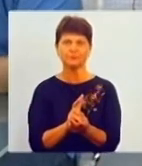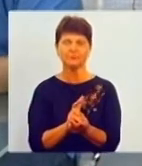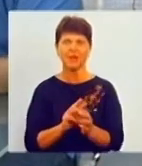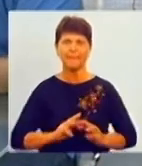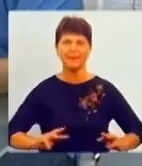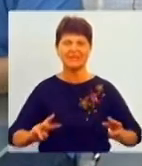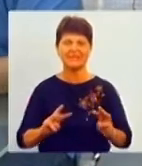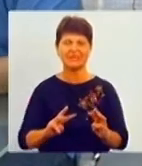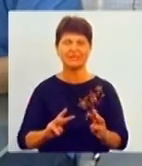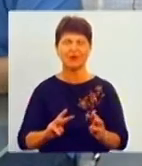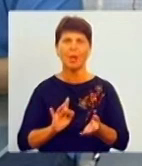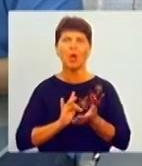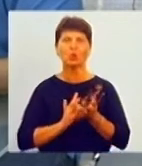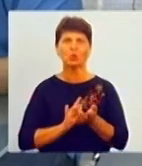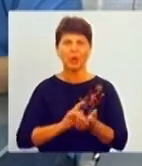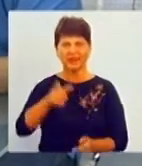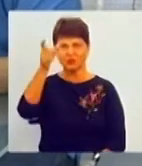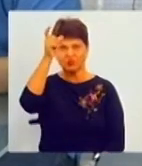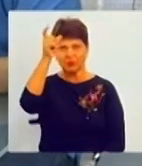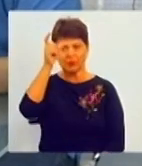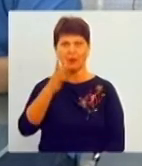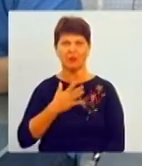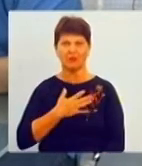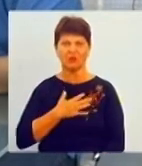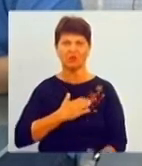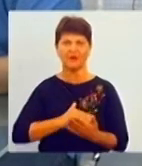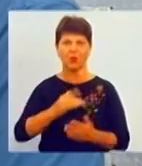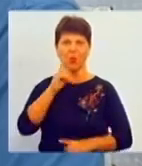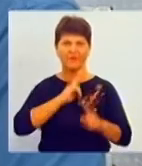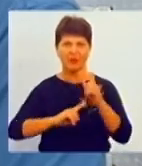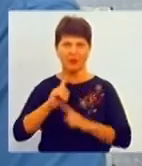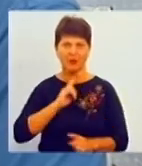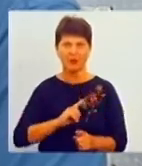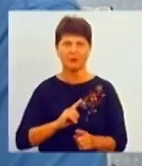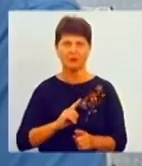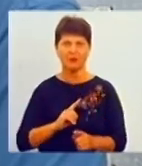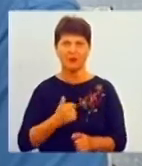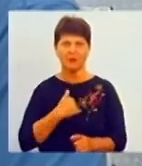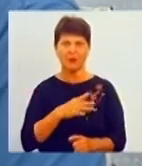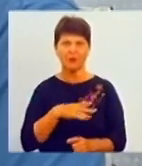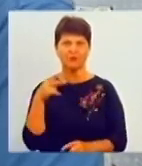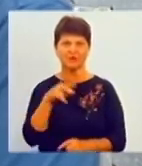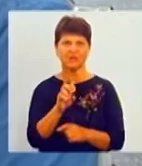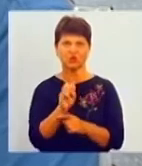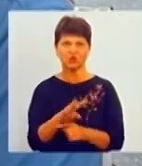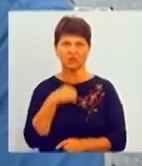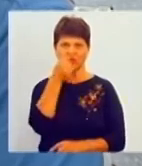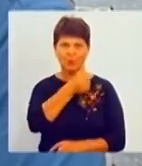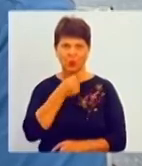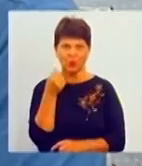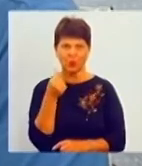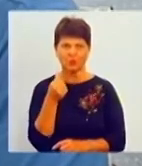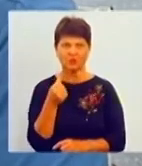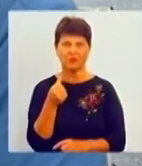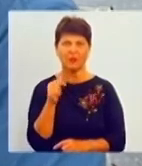Туреччини, з нашим міністерством, з депутатами Верховної Ради, я був, по-моєму, в 2014 році, то, до речі, там є